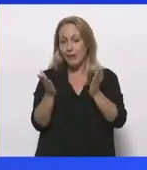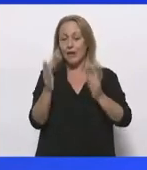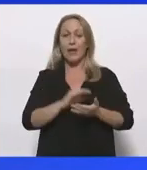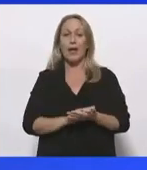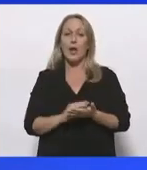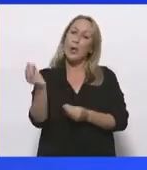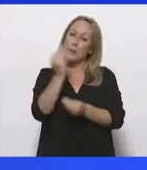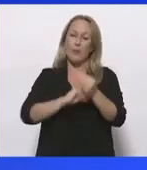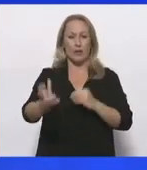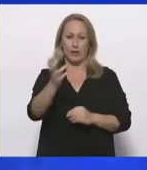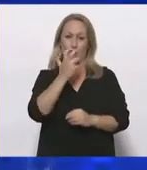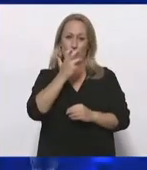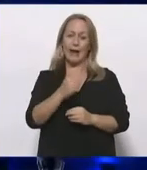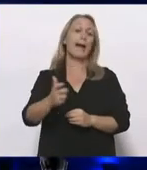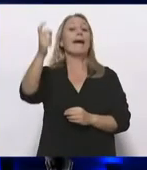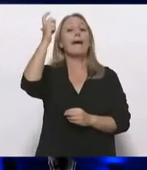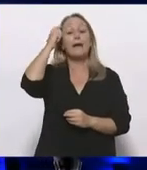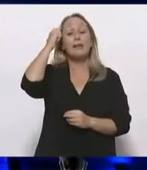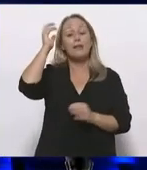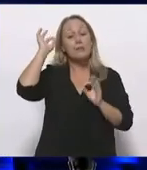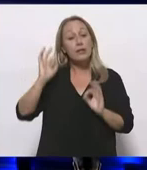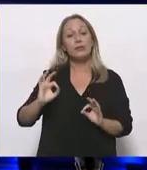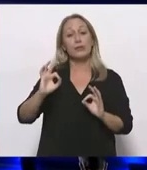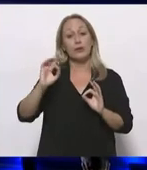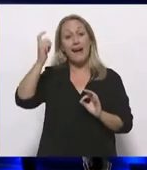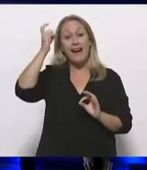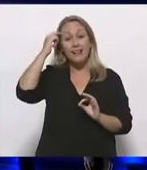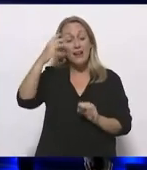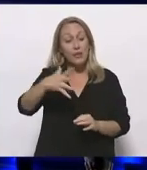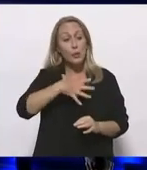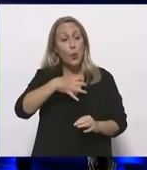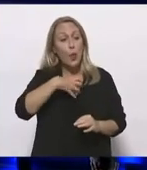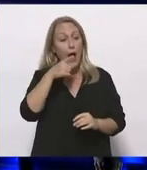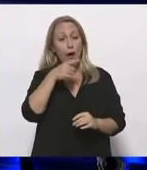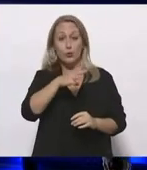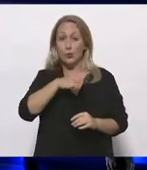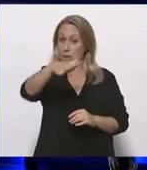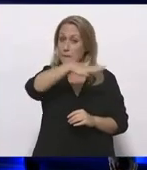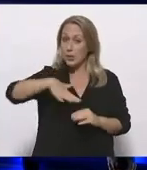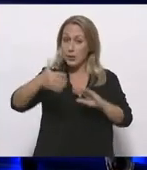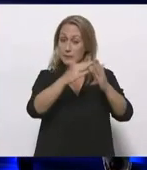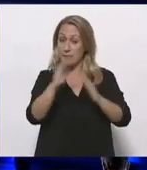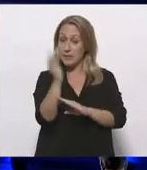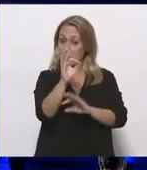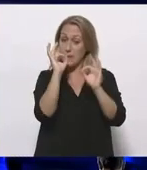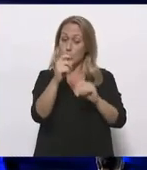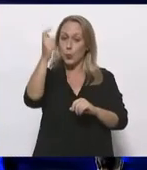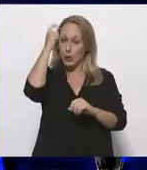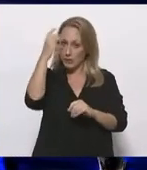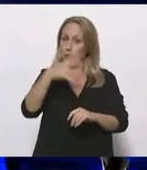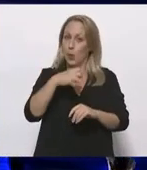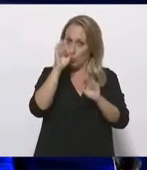περισσότερη σοβαρότητα. Καταλαβαίνω απόλυτα την έννοια και το άγχος των ανθρώπων στη Δυτική Μακεδονία. Αλλά θέλω να